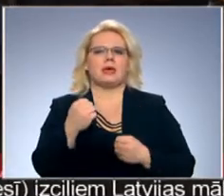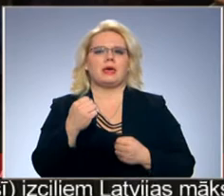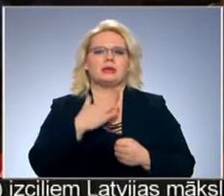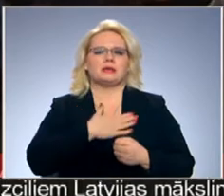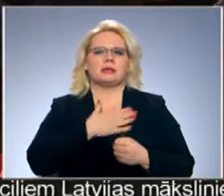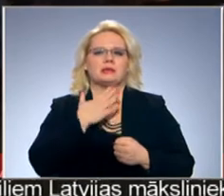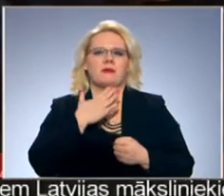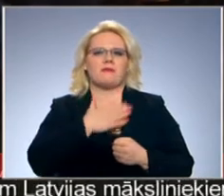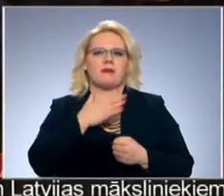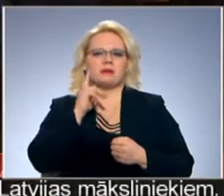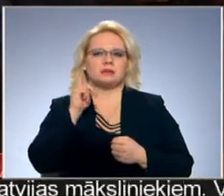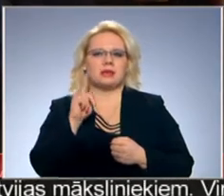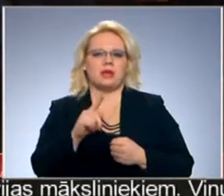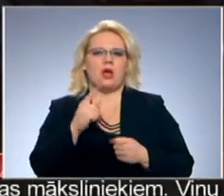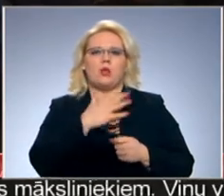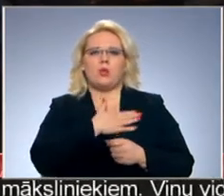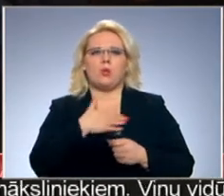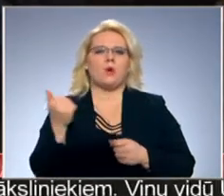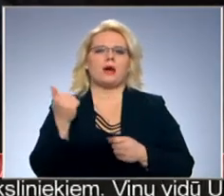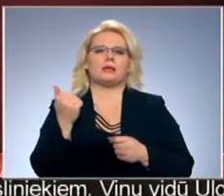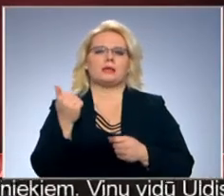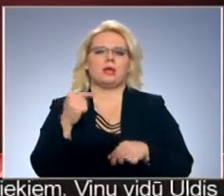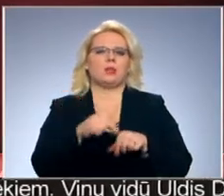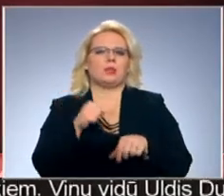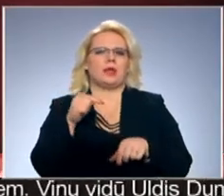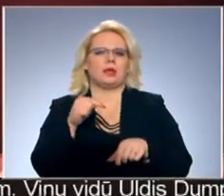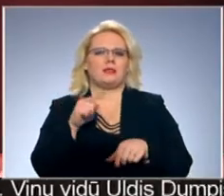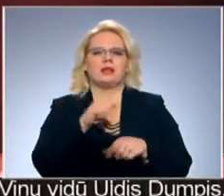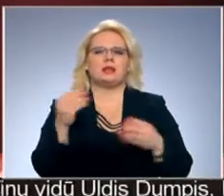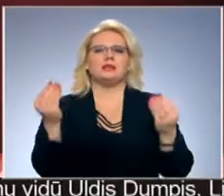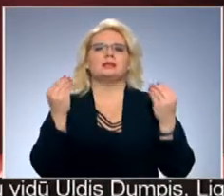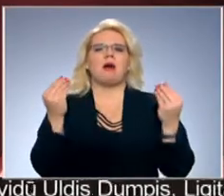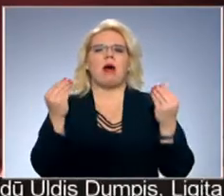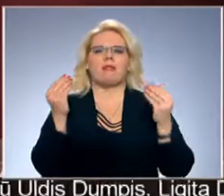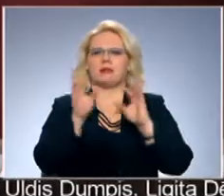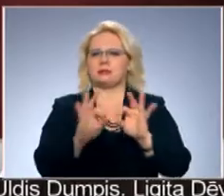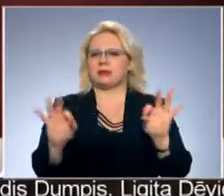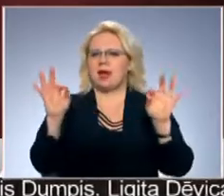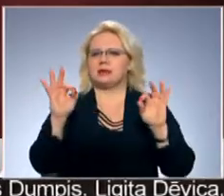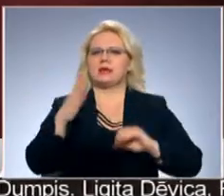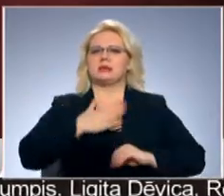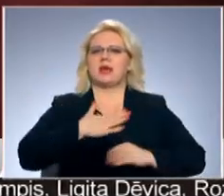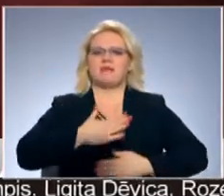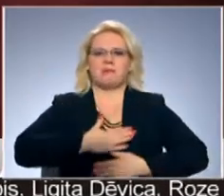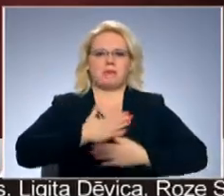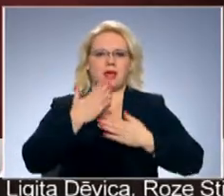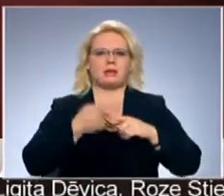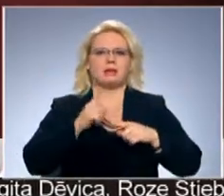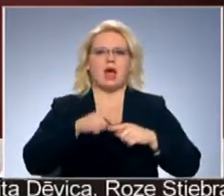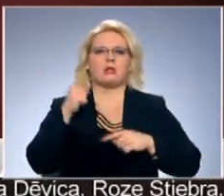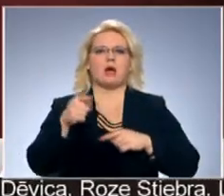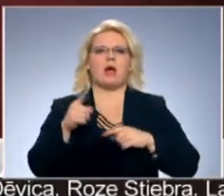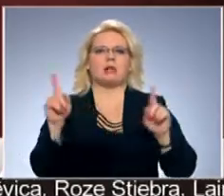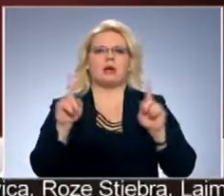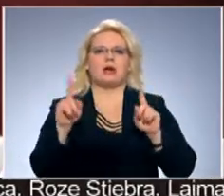ļoti juteklīga. Viņa ir cēla, viņa ir skaista, viņa sevi mīl, viņa sevi mīl tādu, kādu viņa ir.